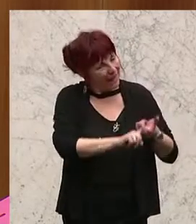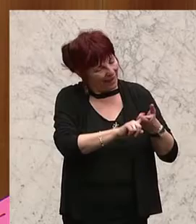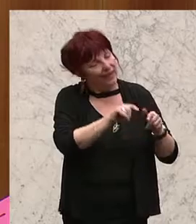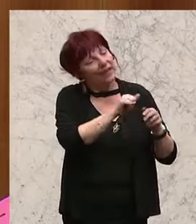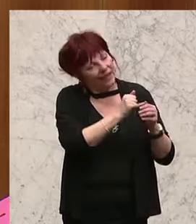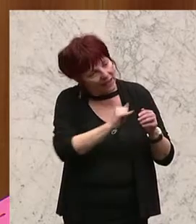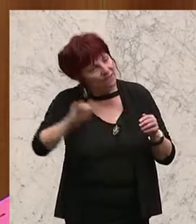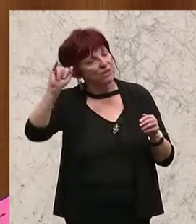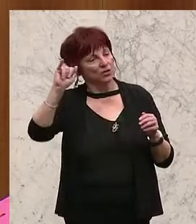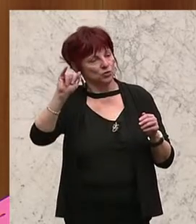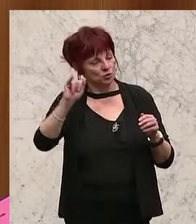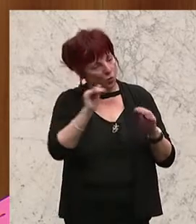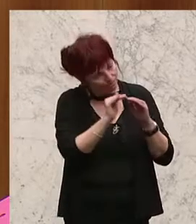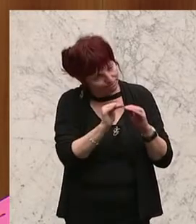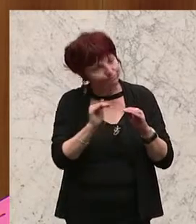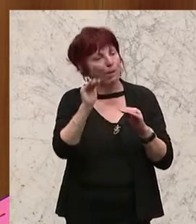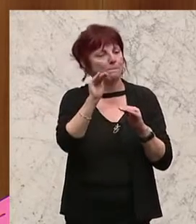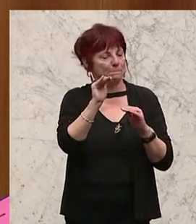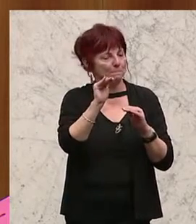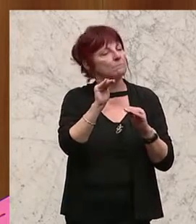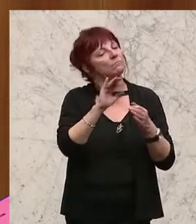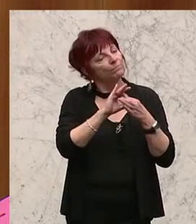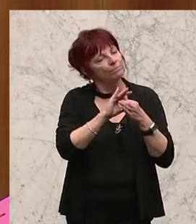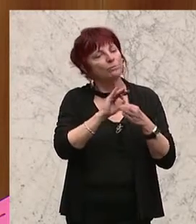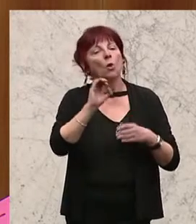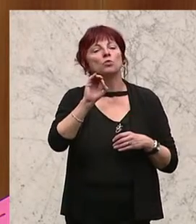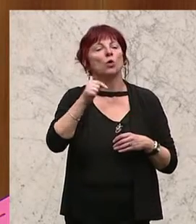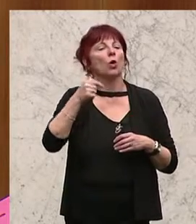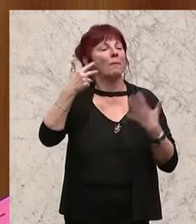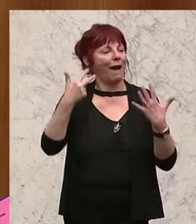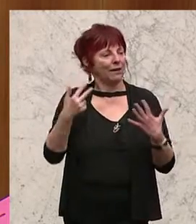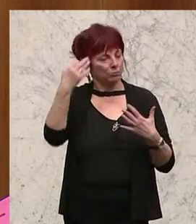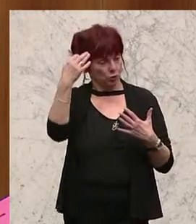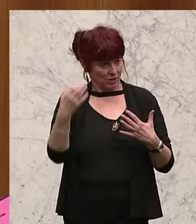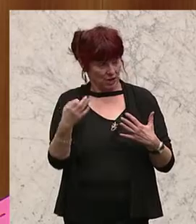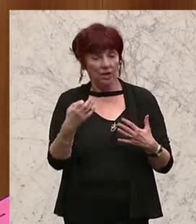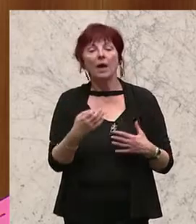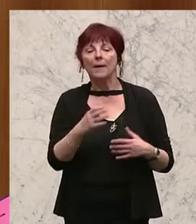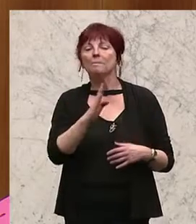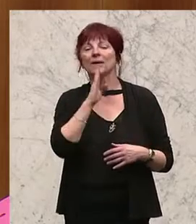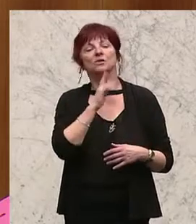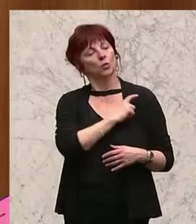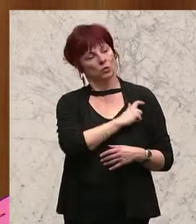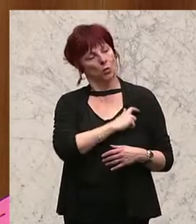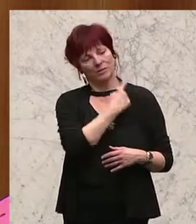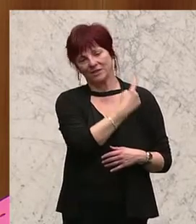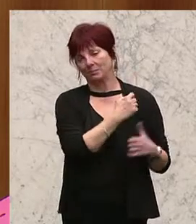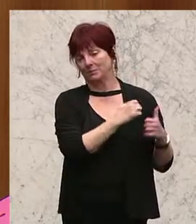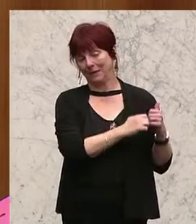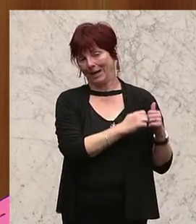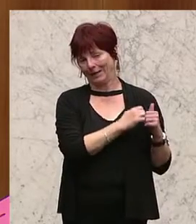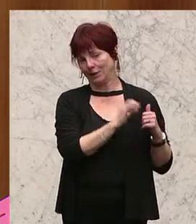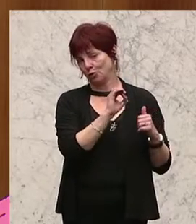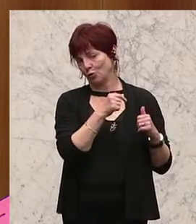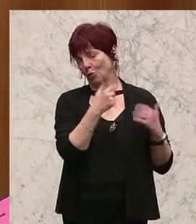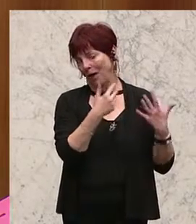0,8 Prozent. Das ist das, was die Pensionskommission berechnet hat. Der erste Schritt. Der zweite